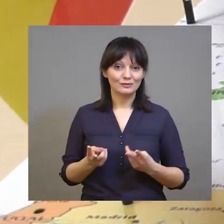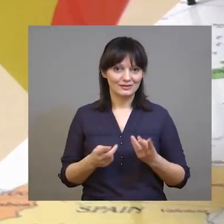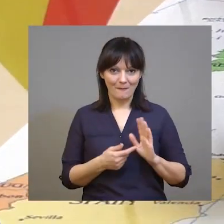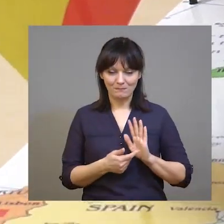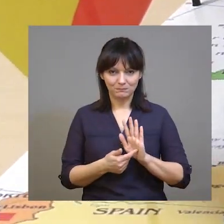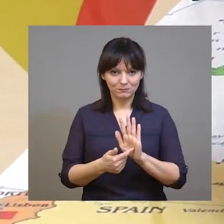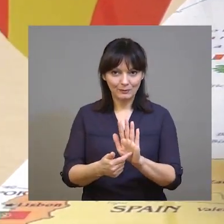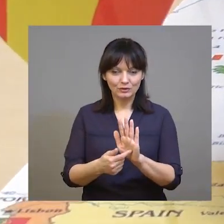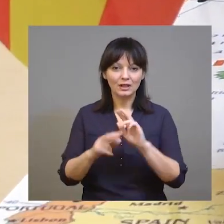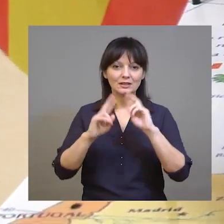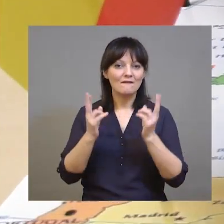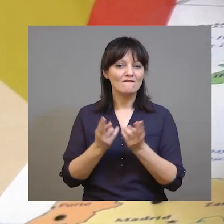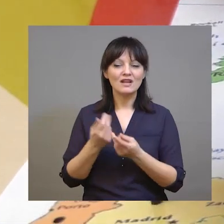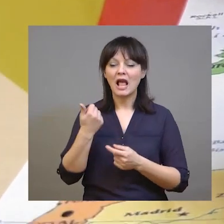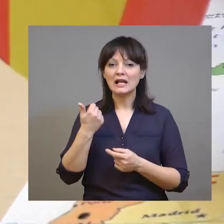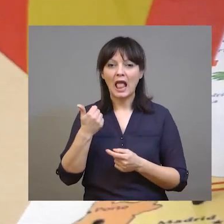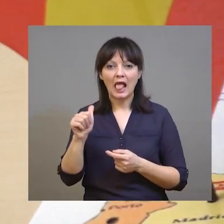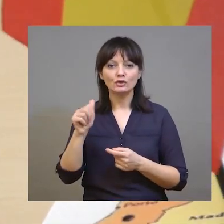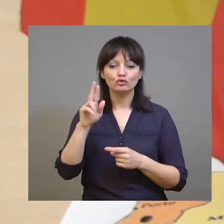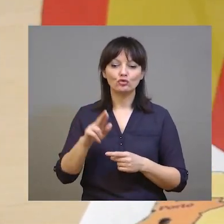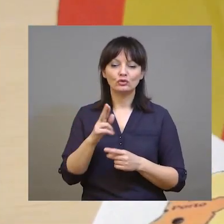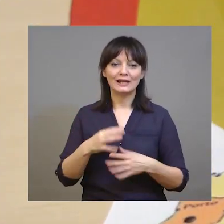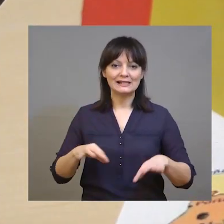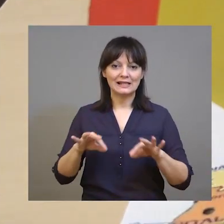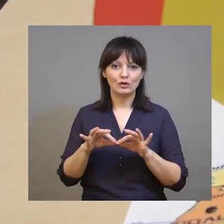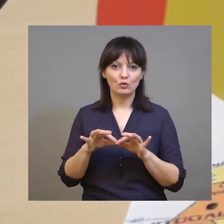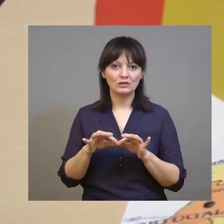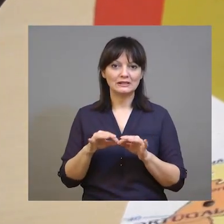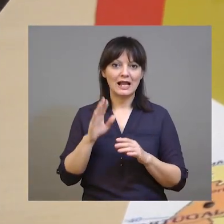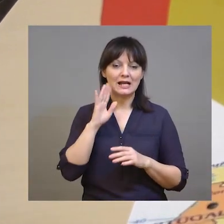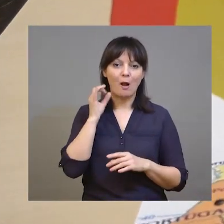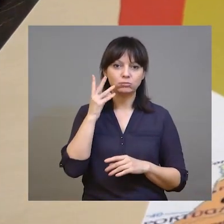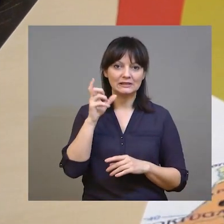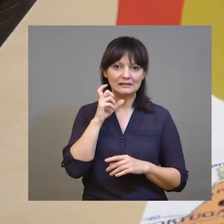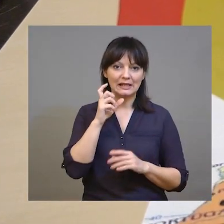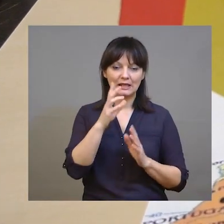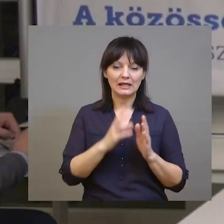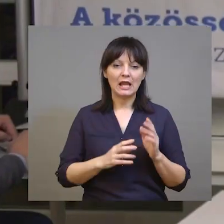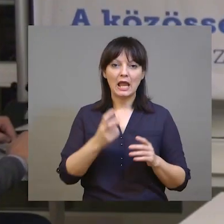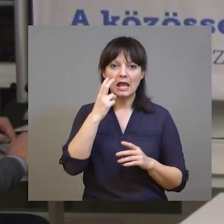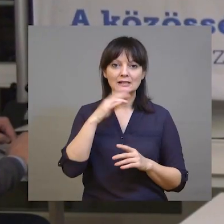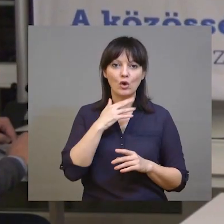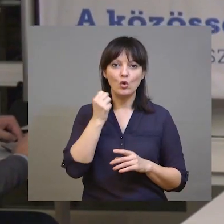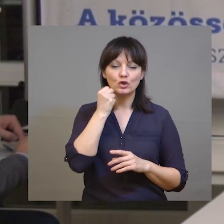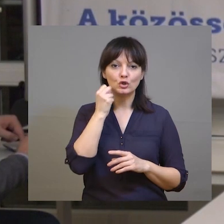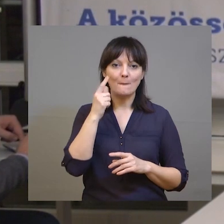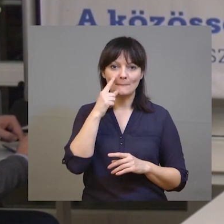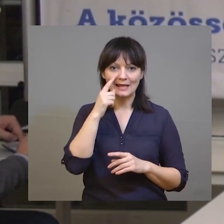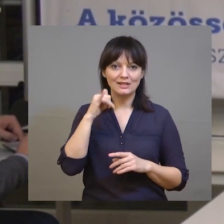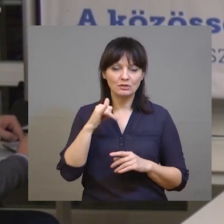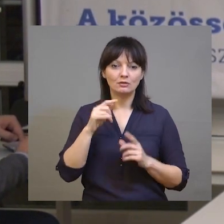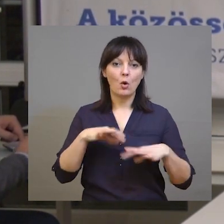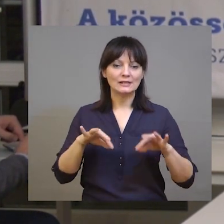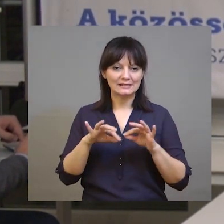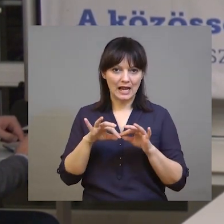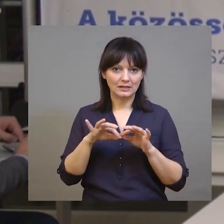Elhoztam bemutatni a világ első keresztény országának az ABC-jét. Ez Örményországnak az